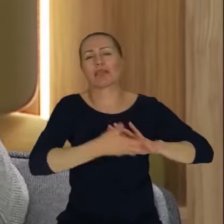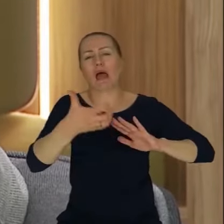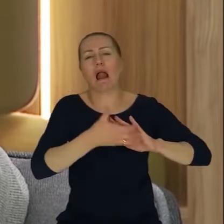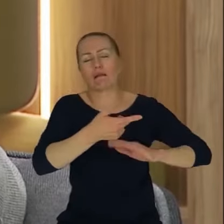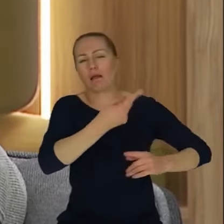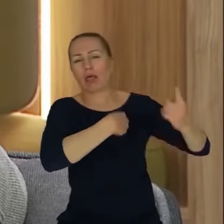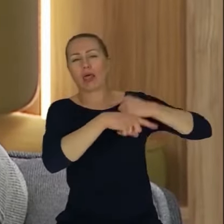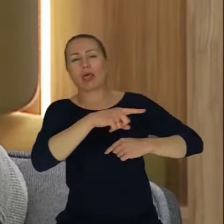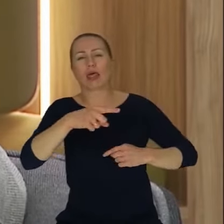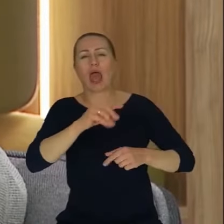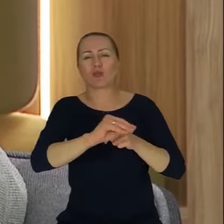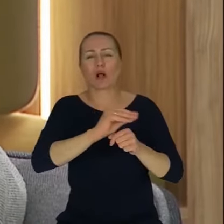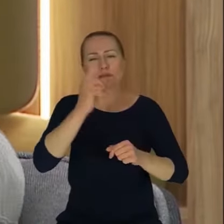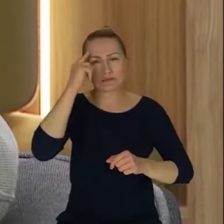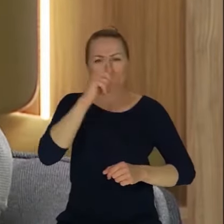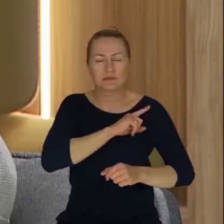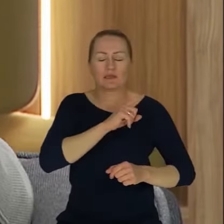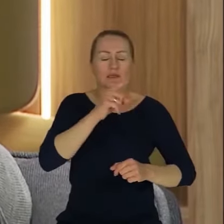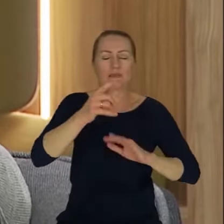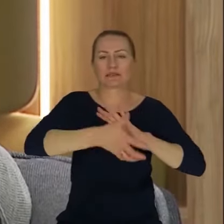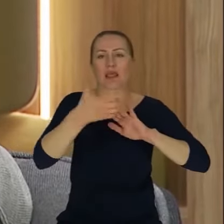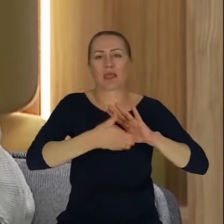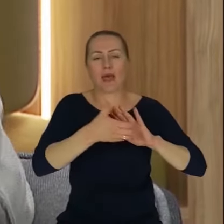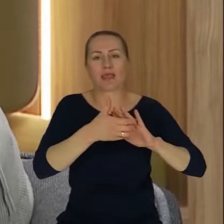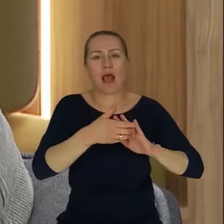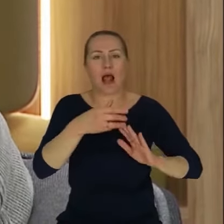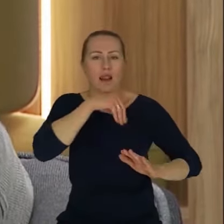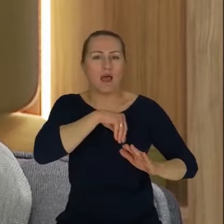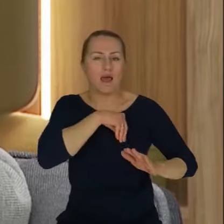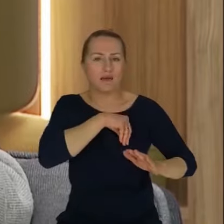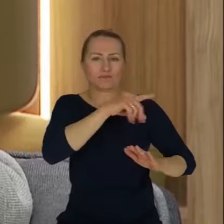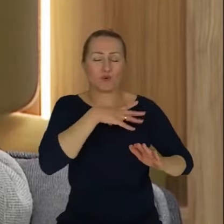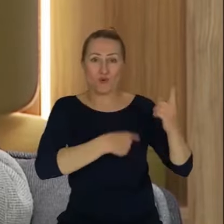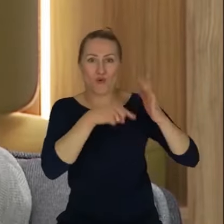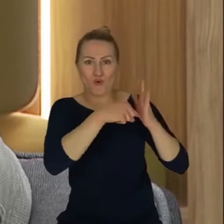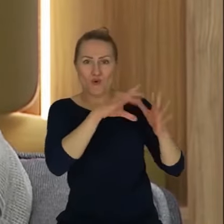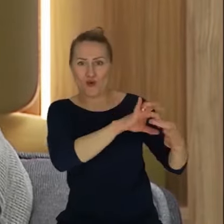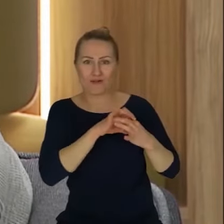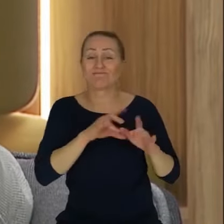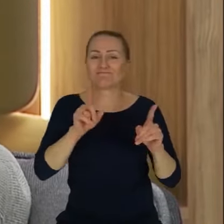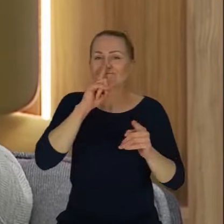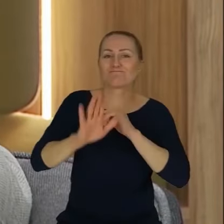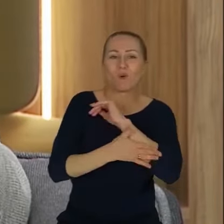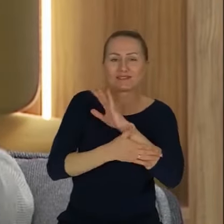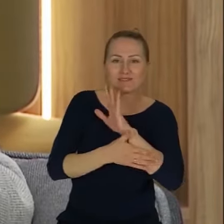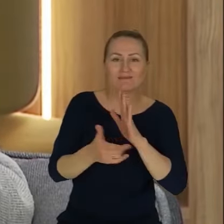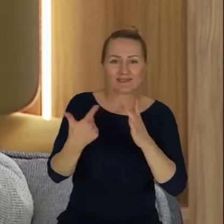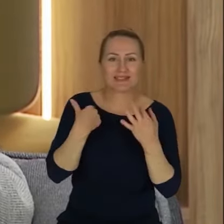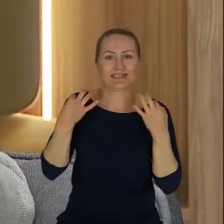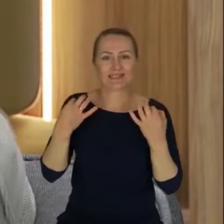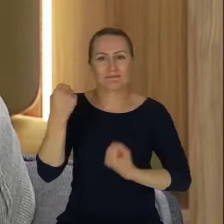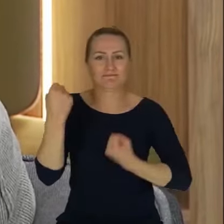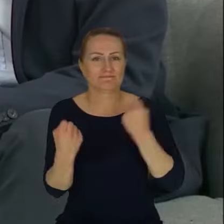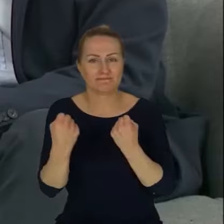rzecz, bo to jest rozmowa o bańkach, od których zaczęliśmy. Jadę samochodem, przejeżdżam na czerwonym świetle.